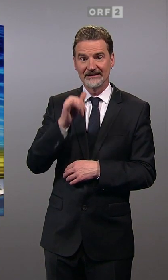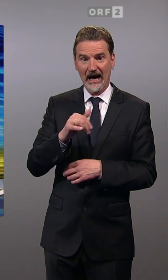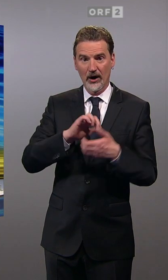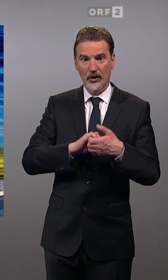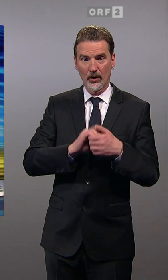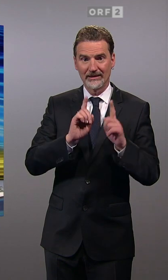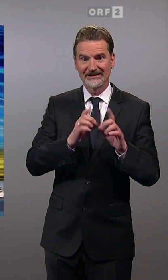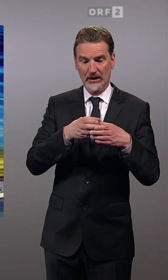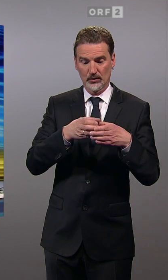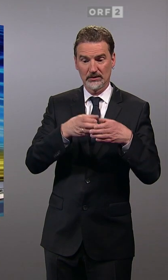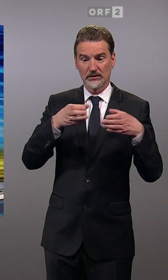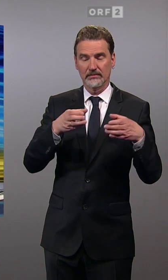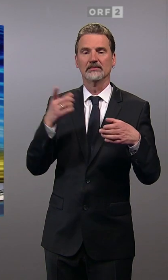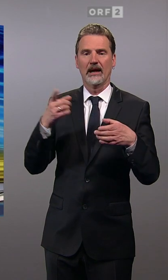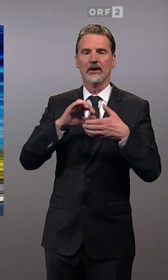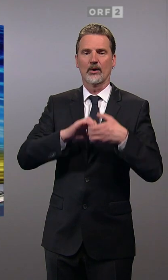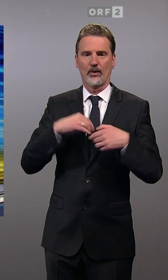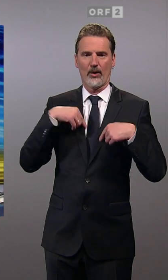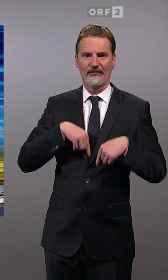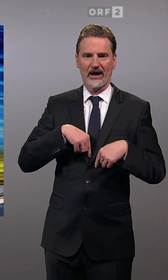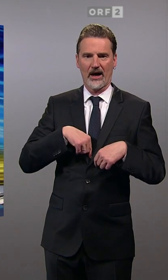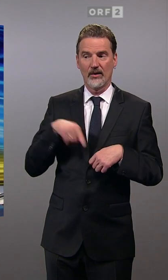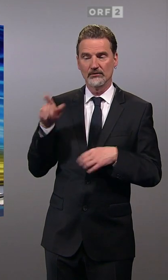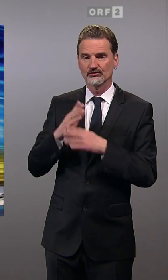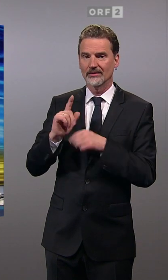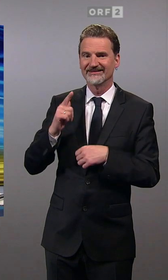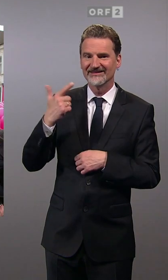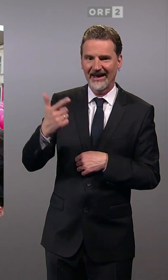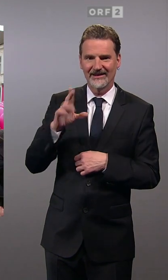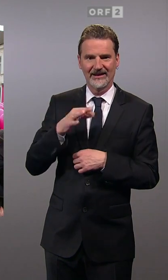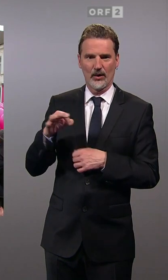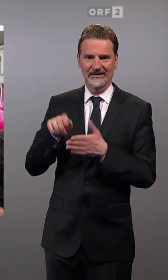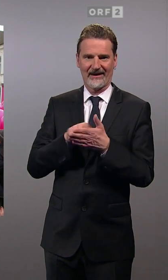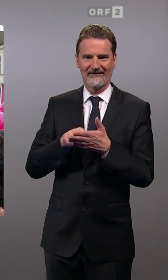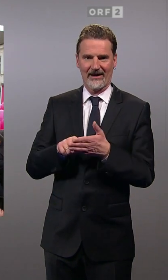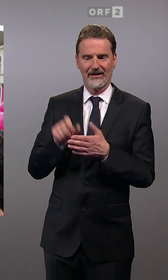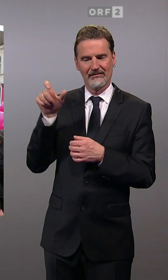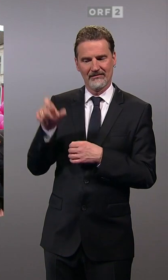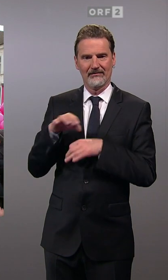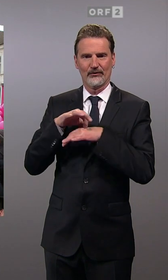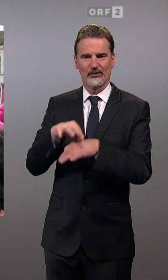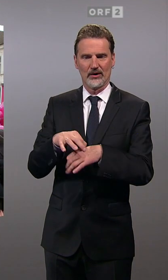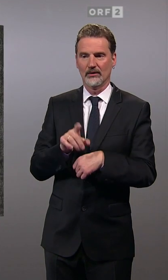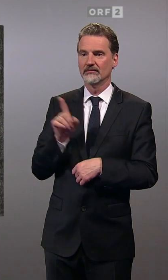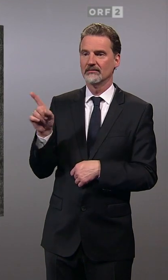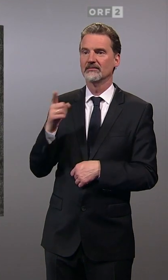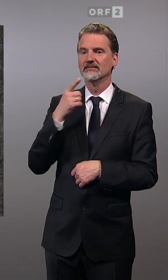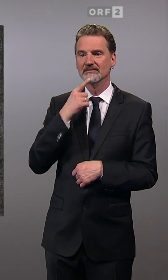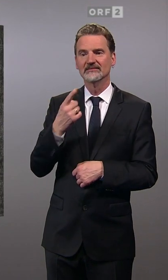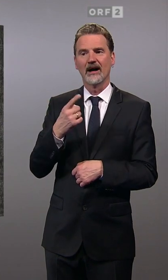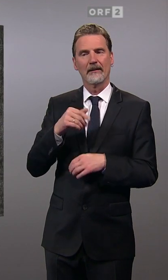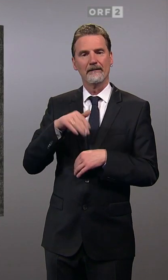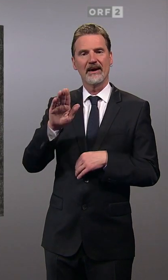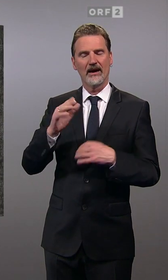Vorarlbergerin ist es bereits die zweite Niederösterreich-Wahl als Frontfrau. In der Indra liegt die Kraft. Mehr Einkommen,